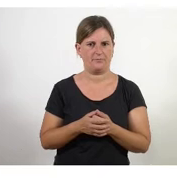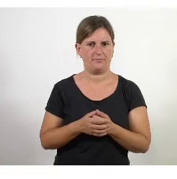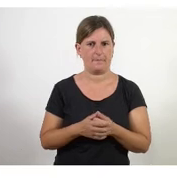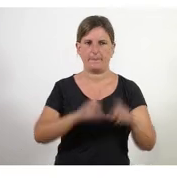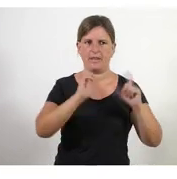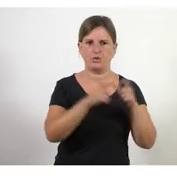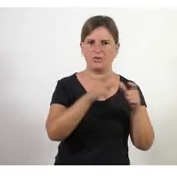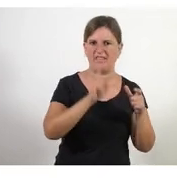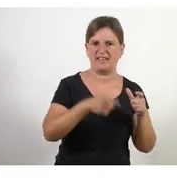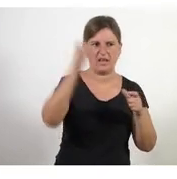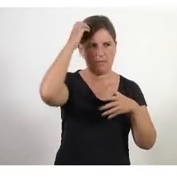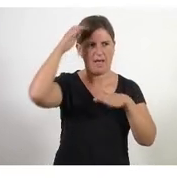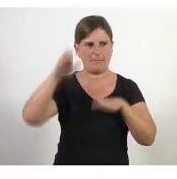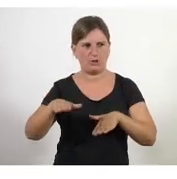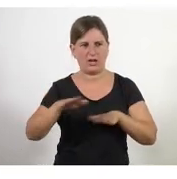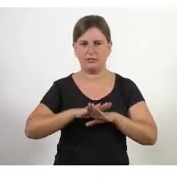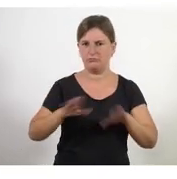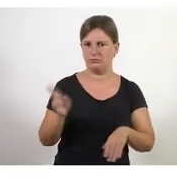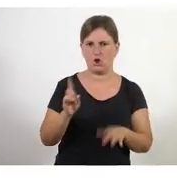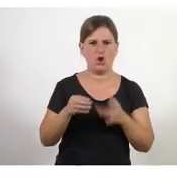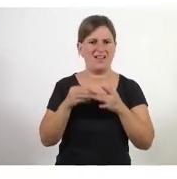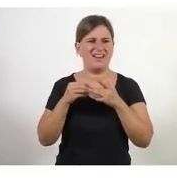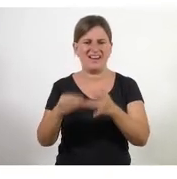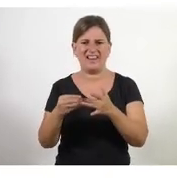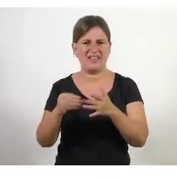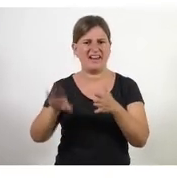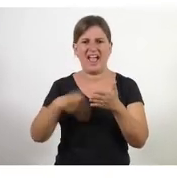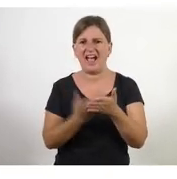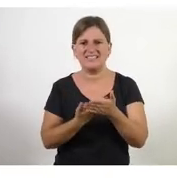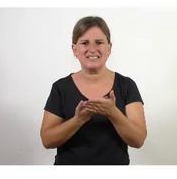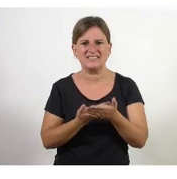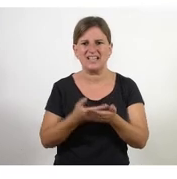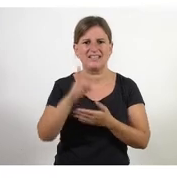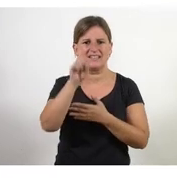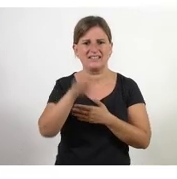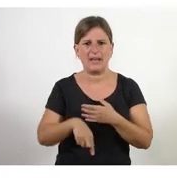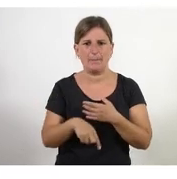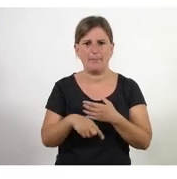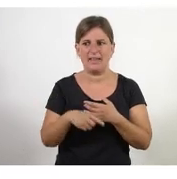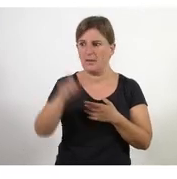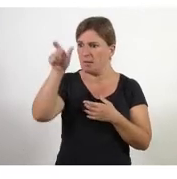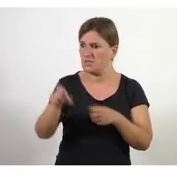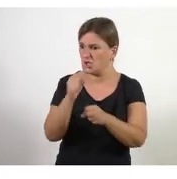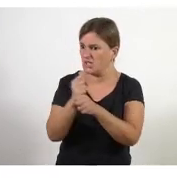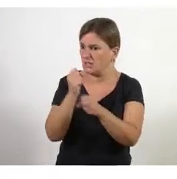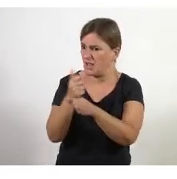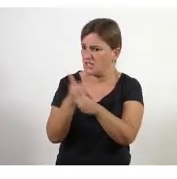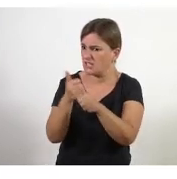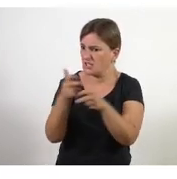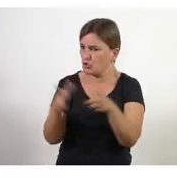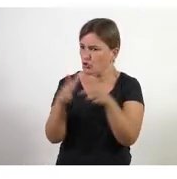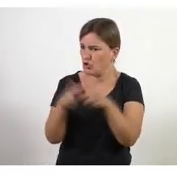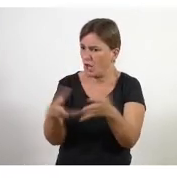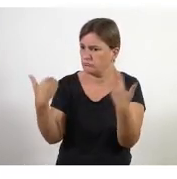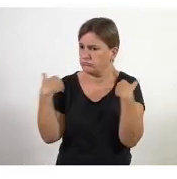directiva o el patronat no, no el lideratge fins i tot d'aquella treballadora social que porta un